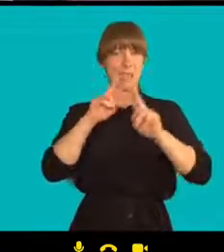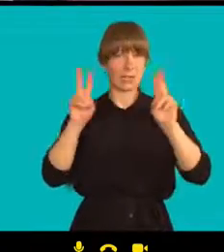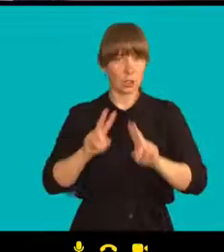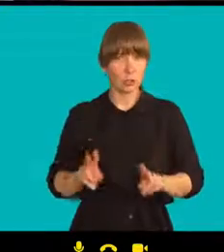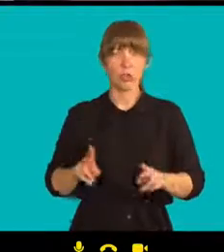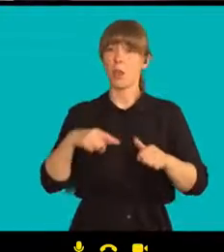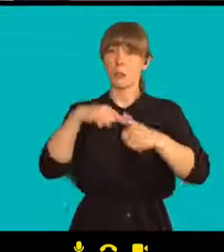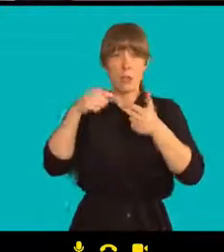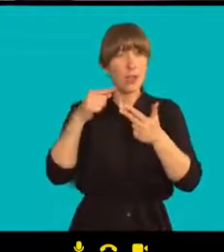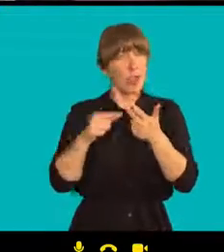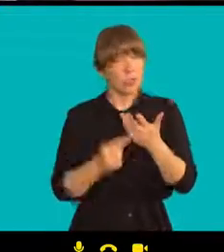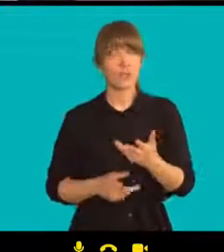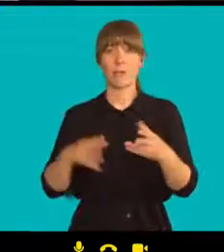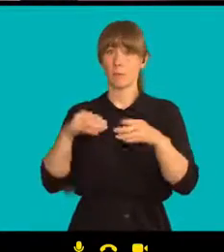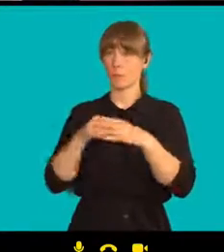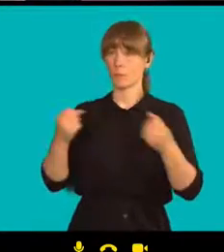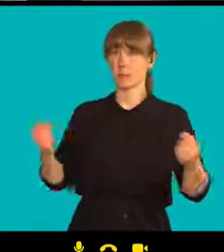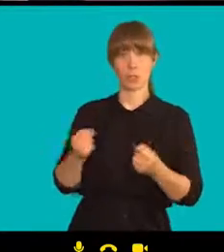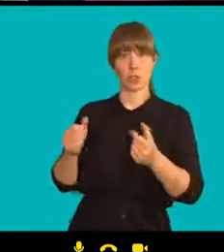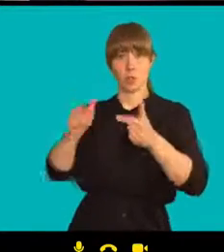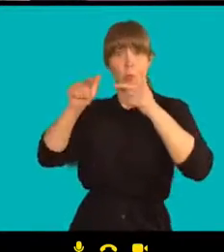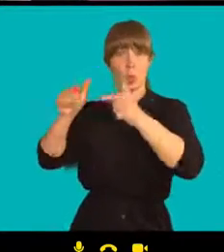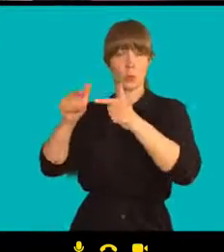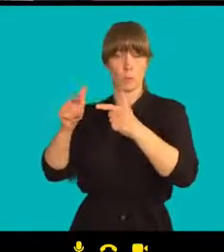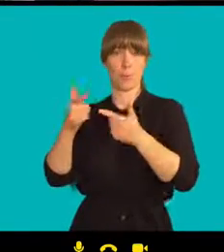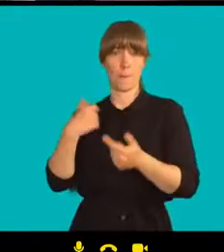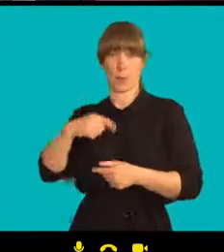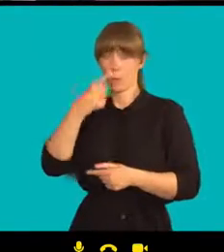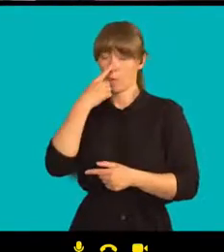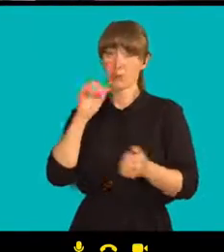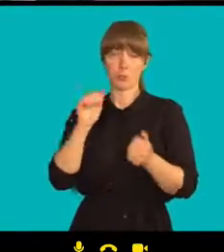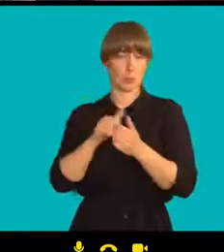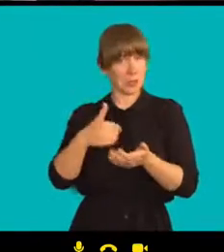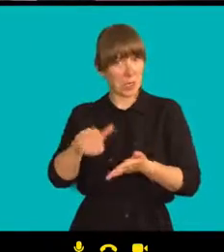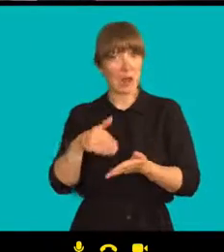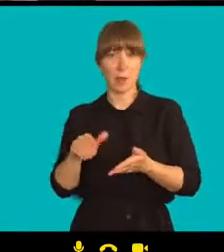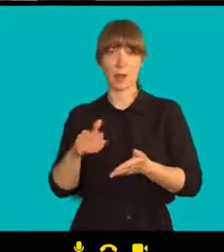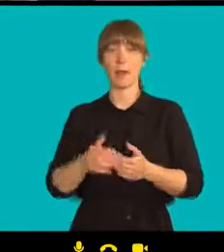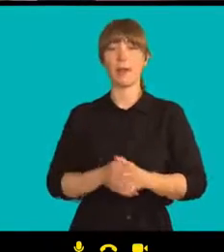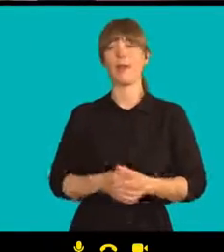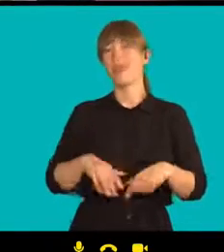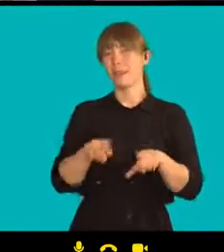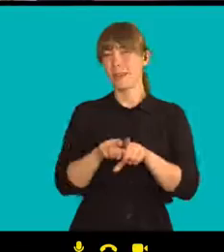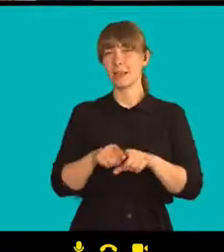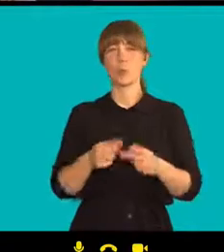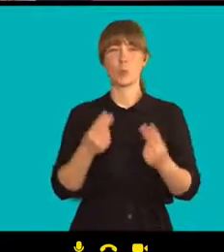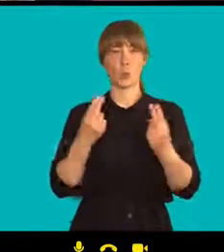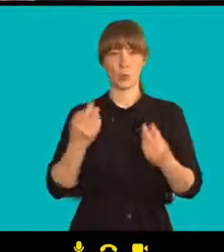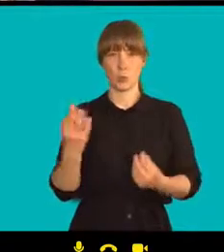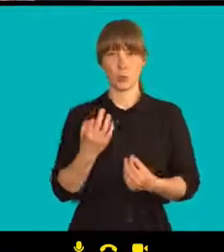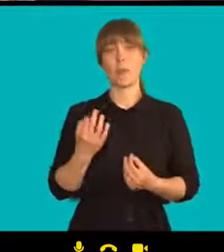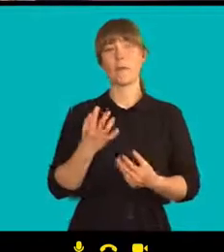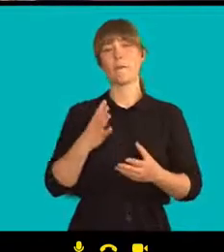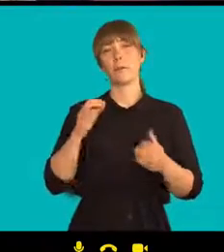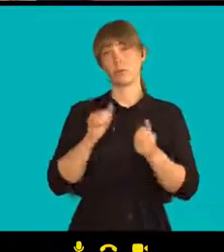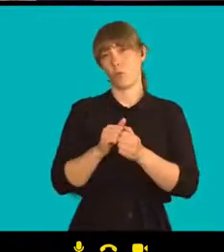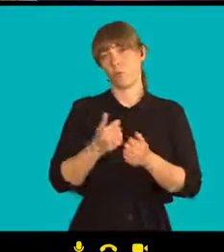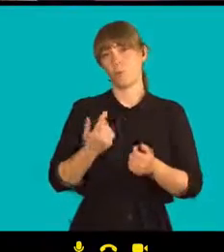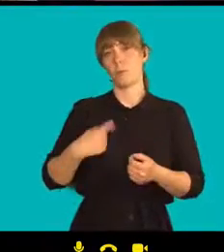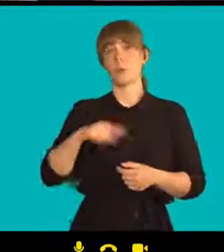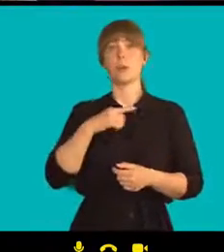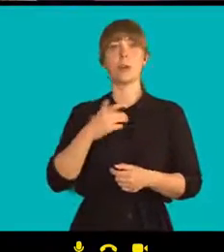kteří skutečně dělají celou řadu iniciativ. A potom já jsem přesvědčený, to je otázka také toho pokračování podpory občanské